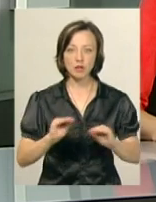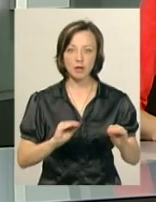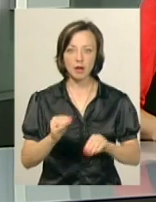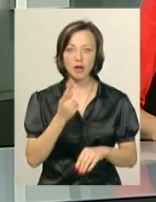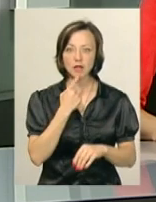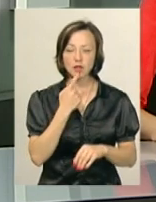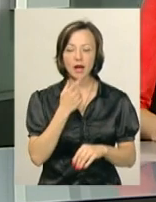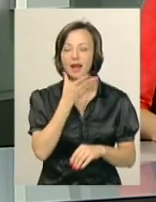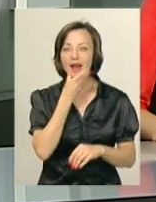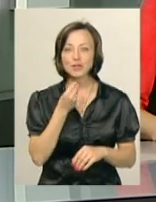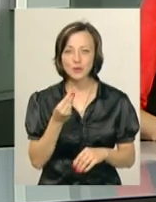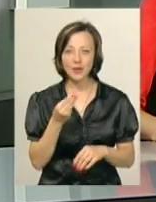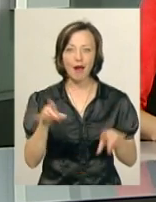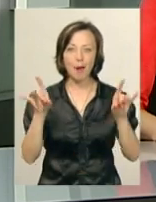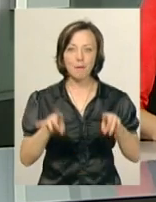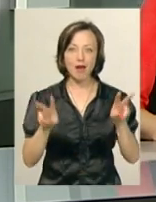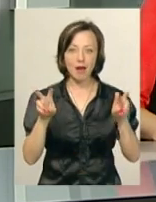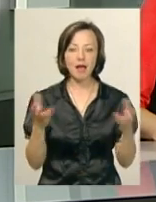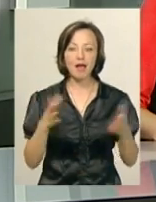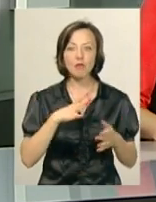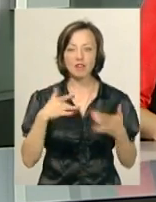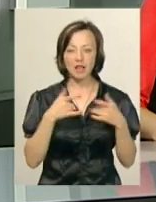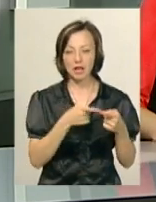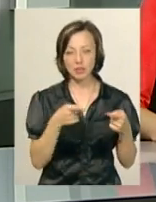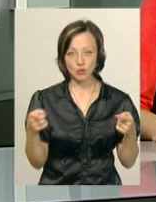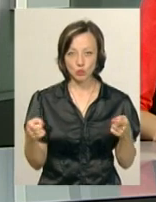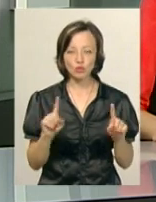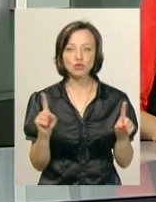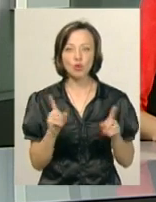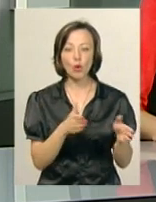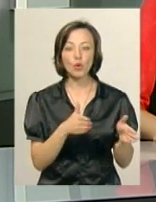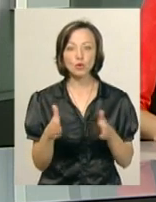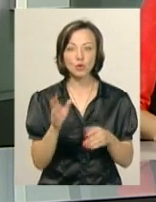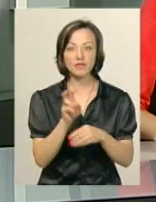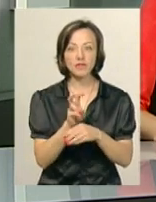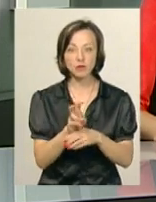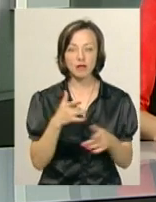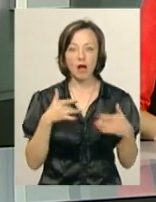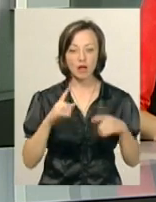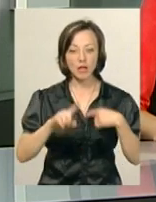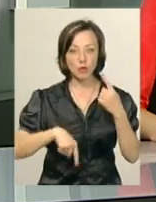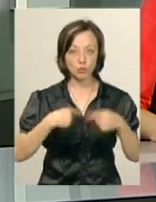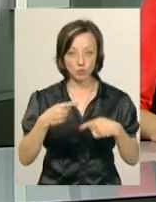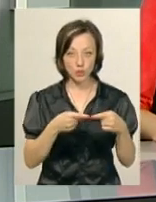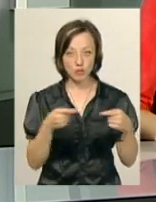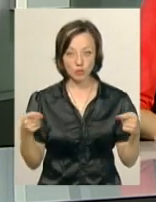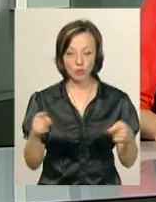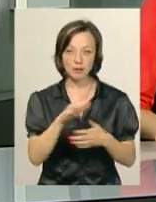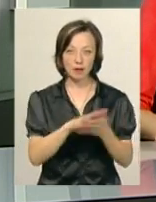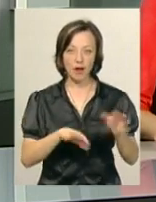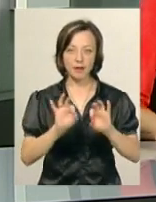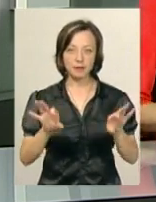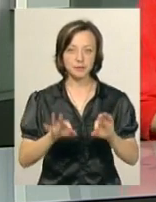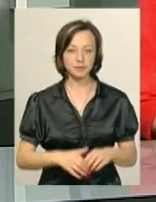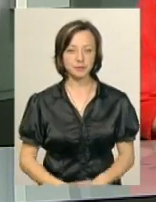«Красуні кабаре». Яким був цьогорічний театральний сезон та що готують відвідувачам театру наступного – про це далі у